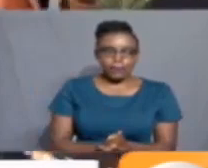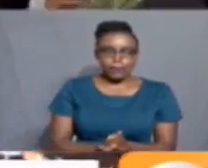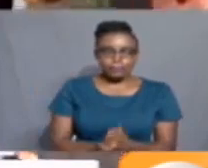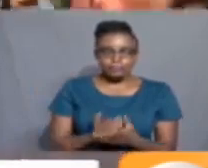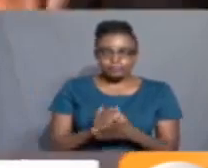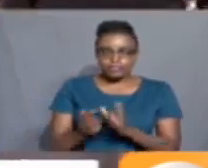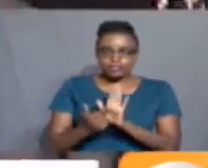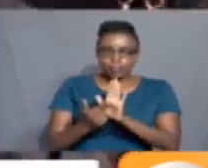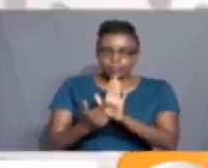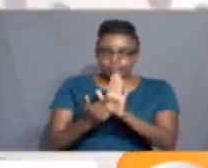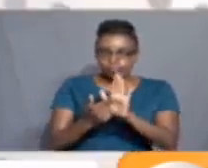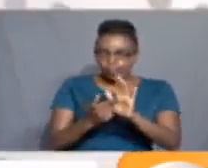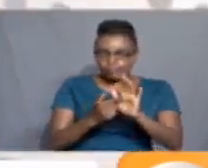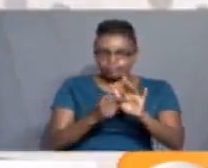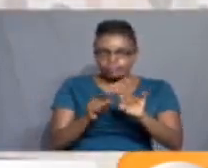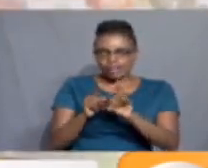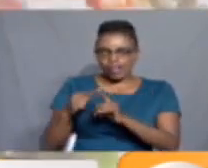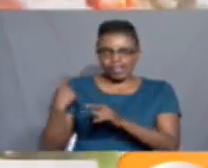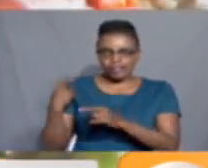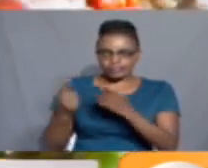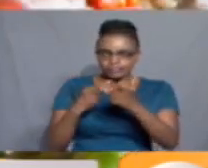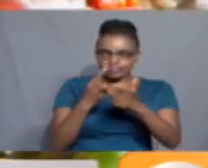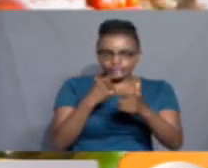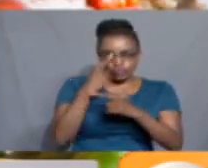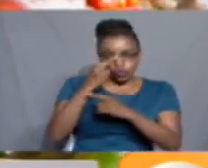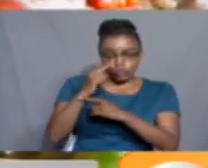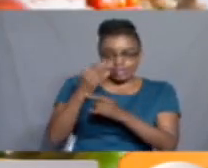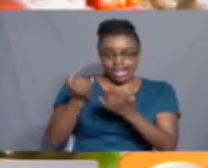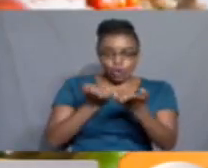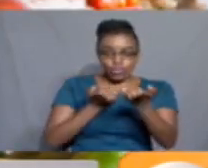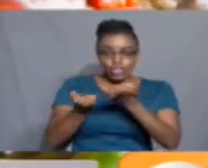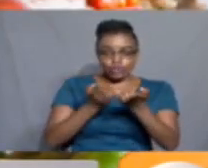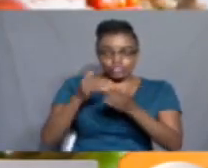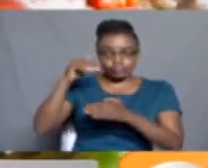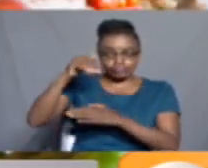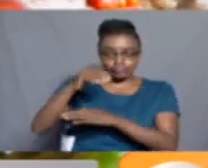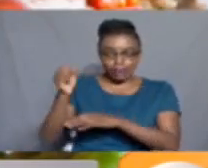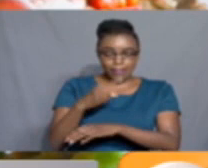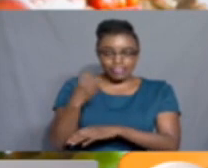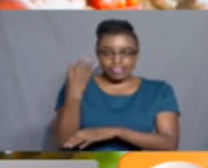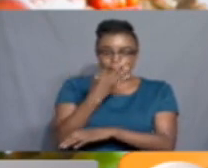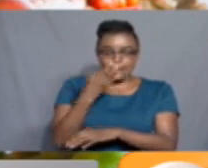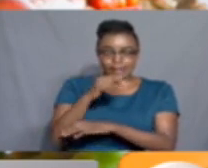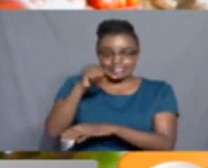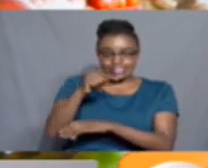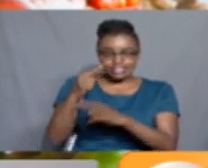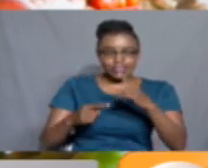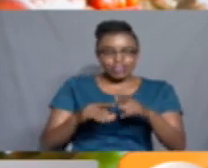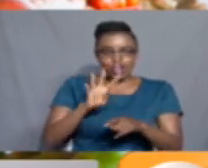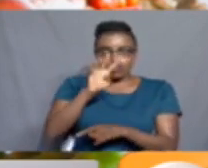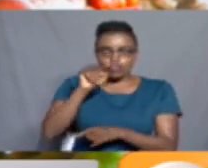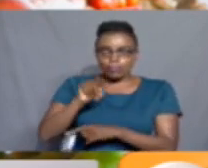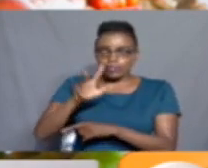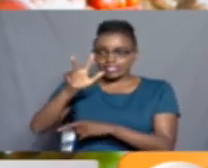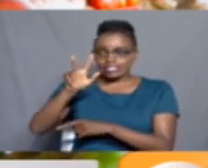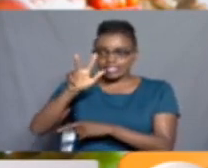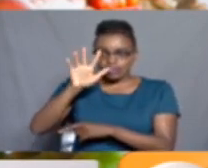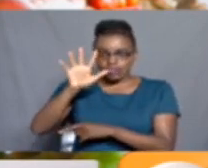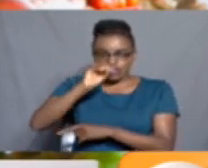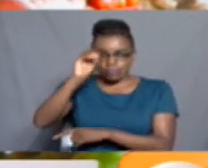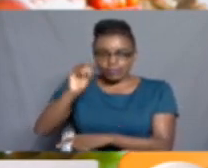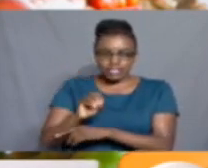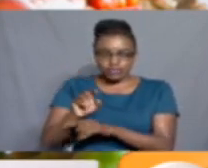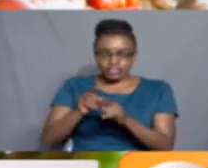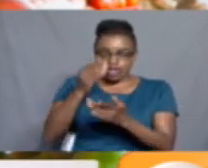Kulingana na idare ya takuimu za kitaifa Garama ya maisha ya muwezi wa machi moka huu ilikuwa silimiane nukta tatu tanu